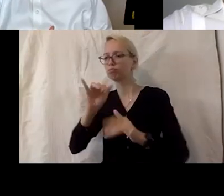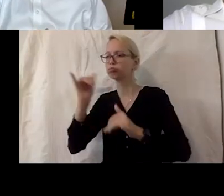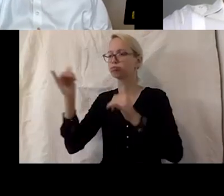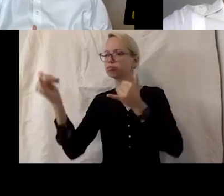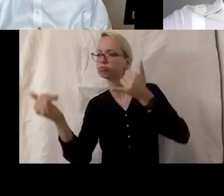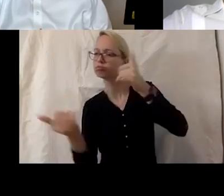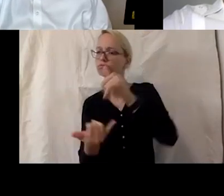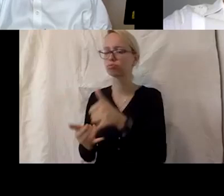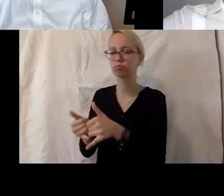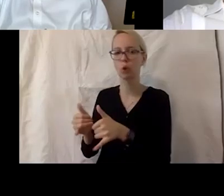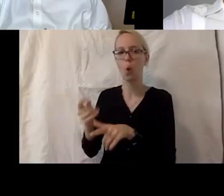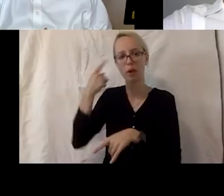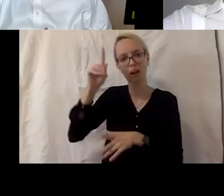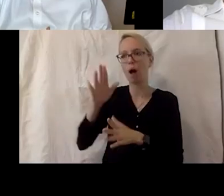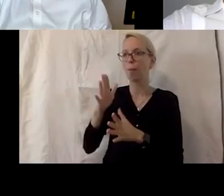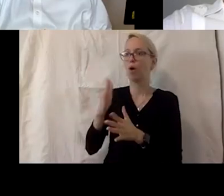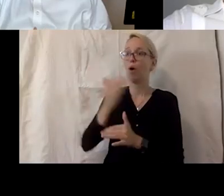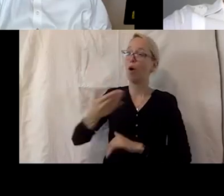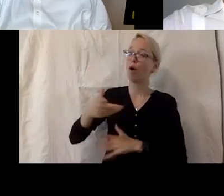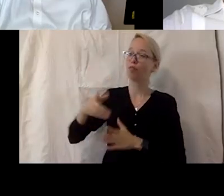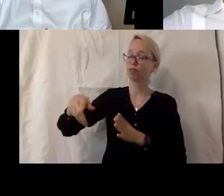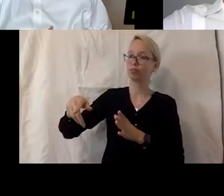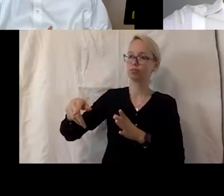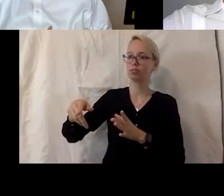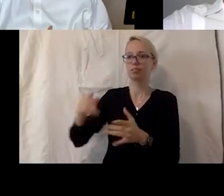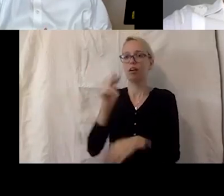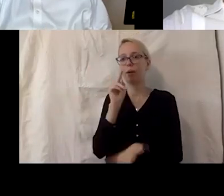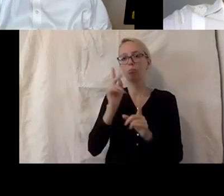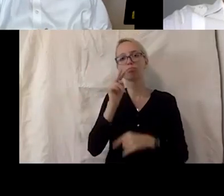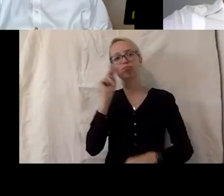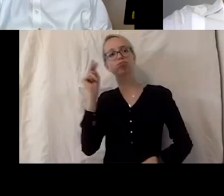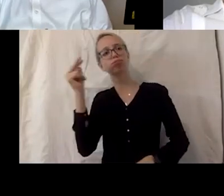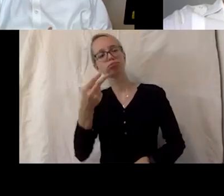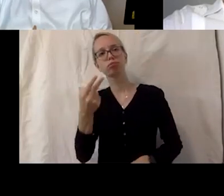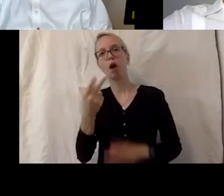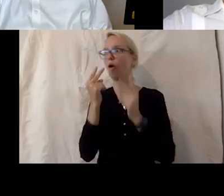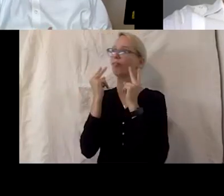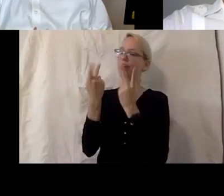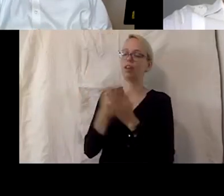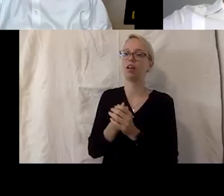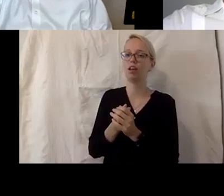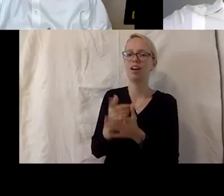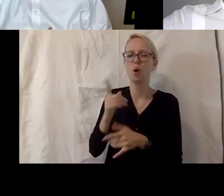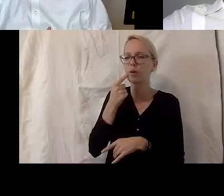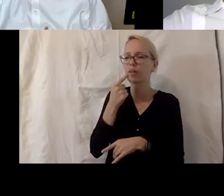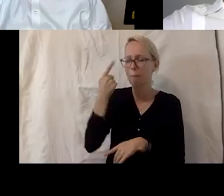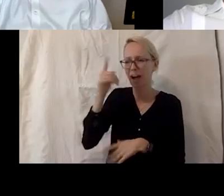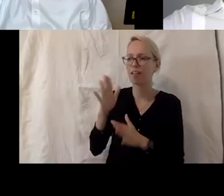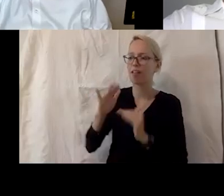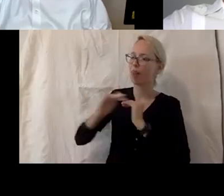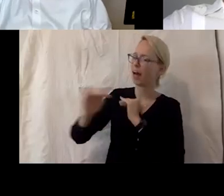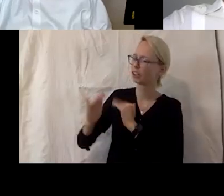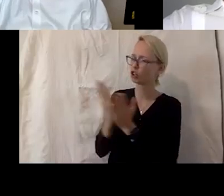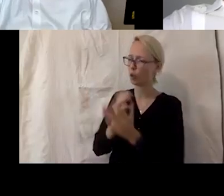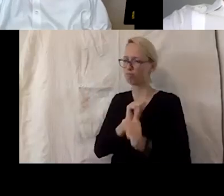Und ich finde, häufig ist ja der Blick über den Tellerrand etwas ganz Wichtiges. Wo würdest du denn sagen, welche Länder sind da deutlich weiter als wir?